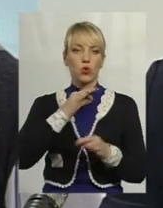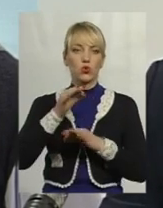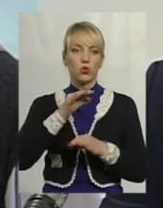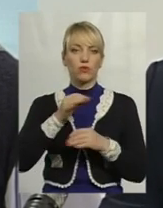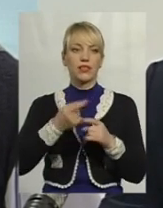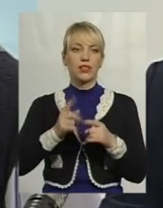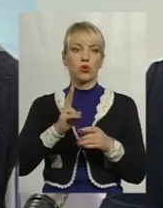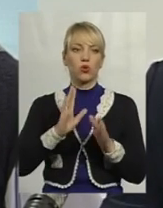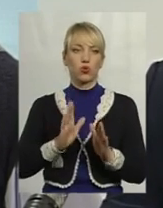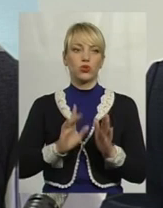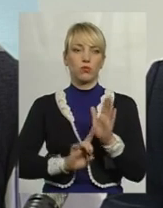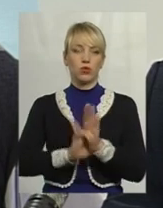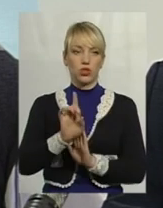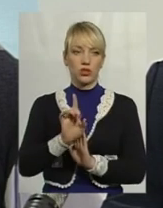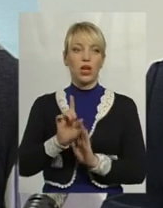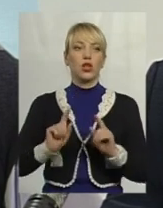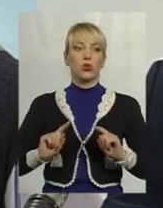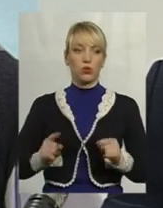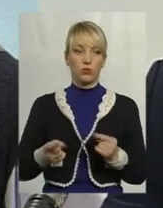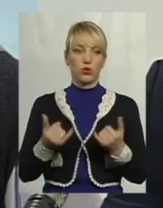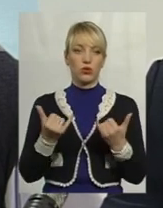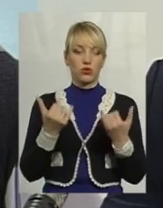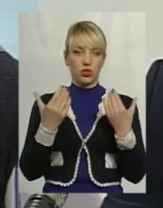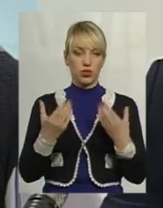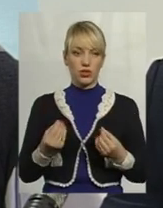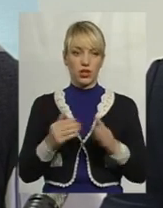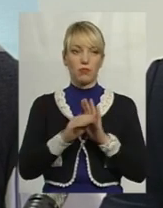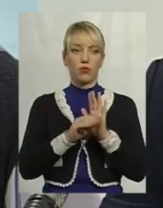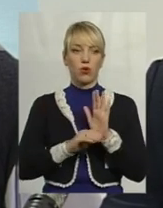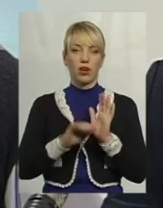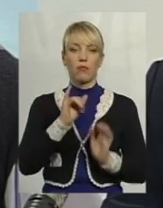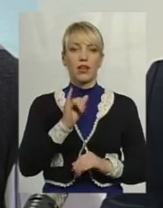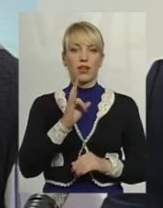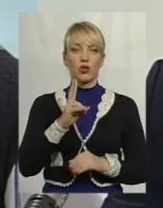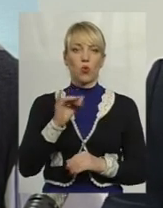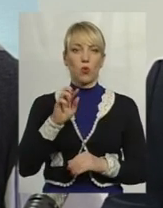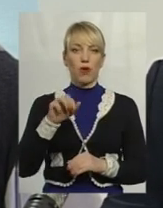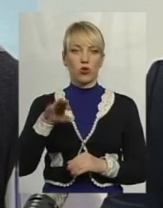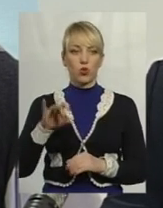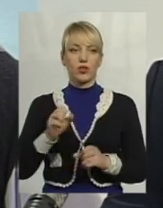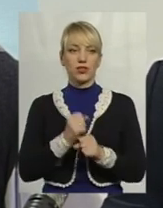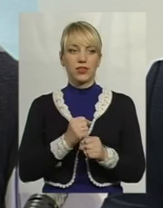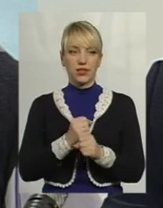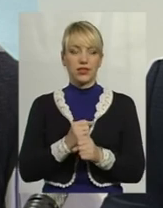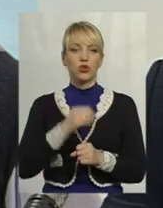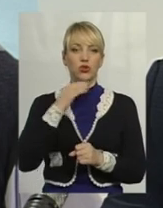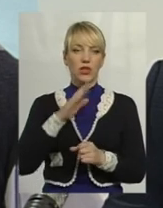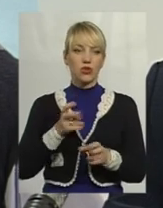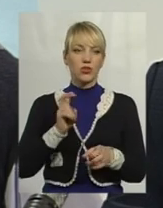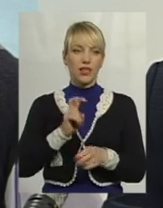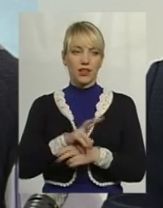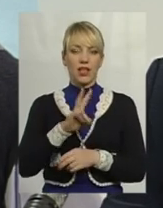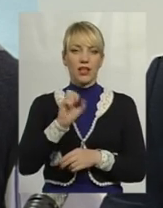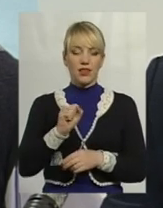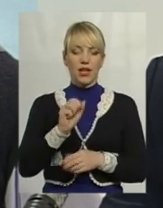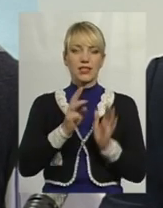хто хоче лише розпочати. Тому на сьогоднішній день програма «Інкубатор» діє, достатньо зайти на сайт Куб.ПБ